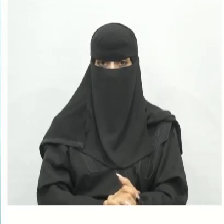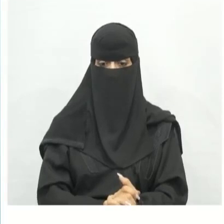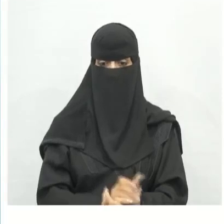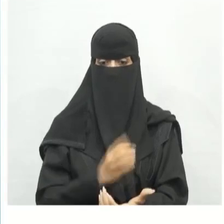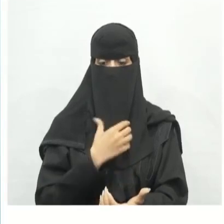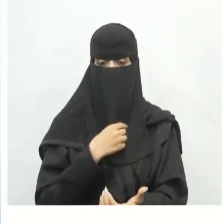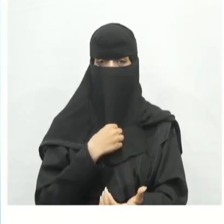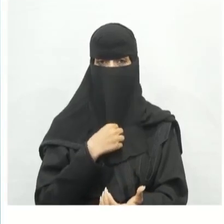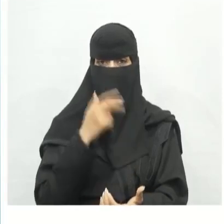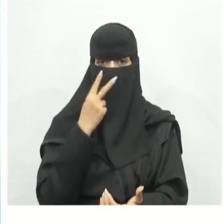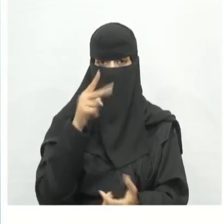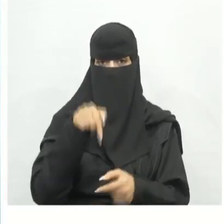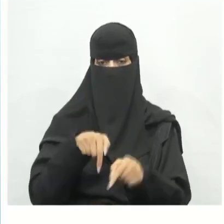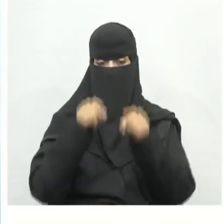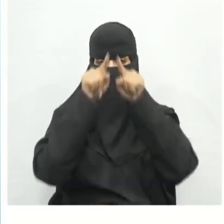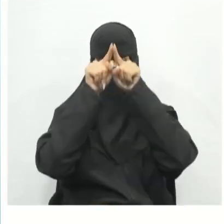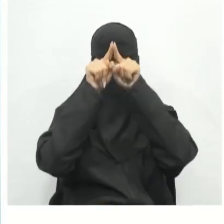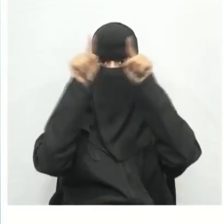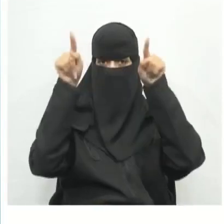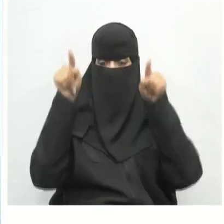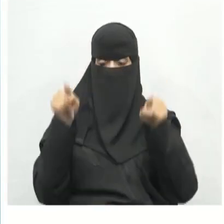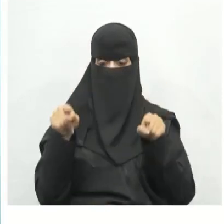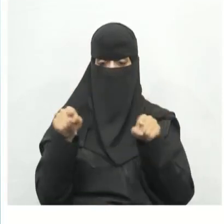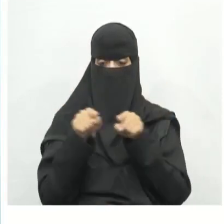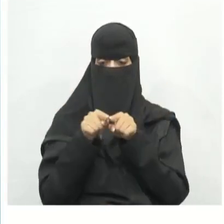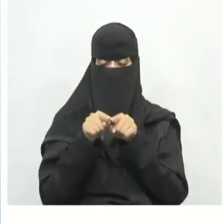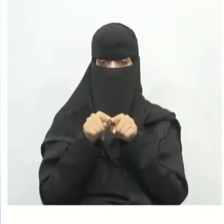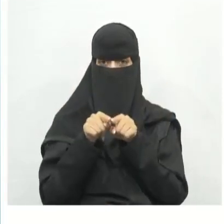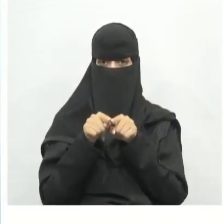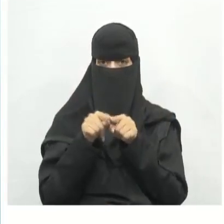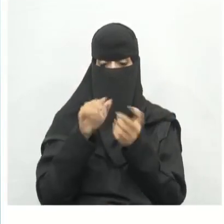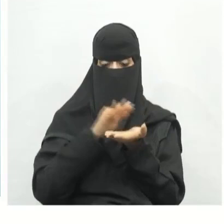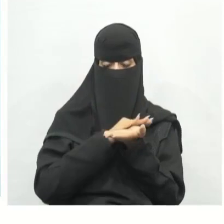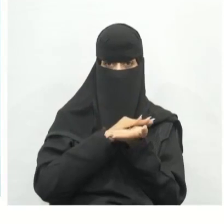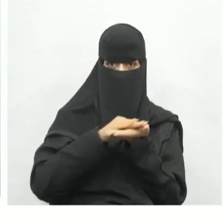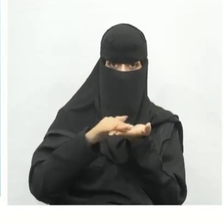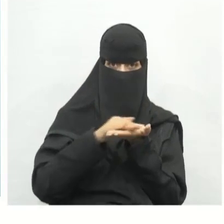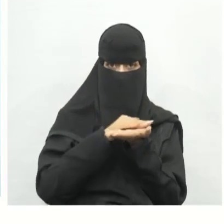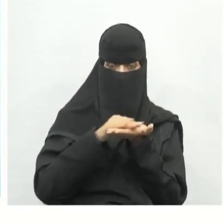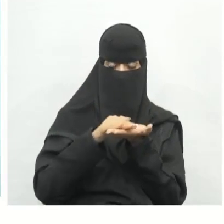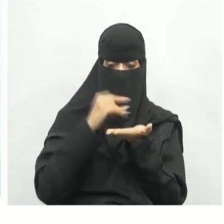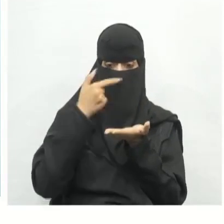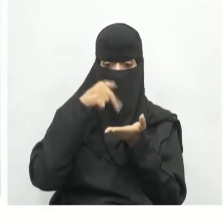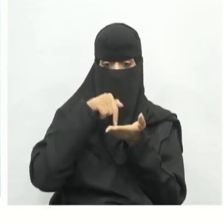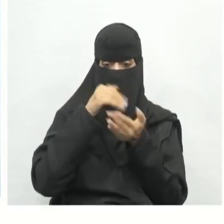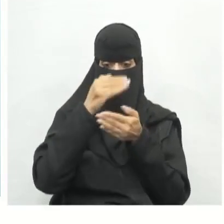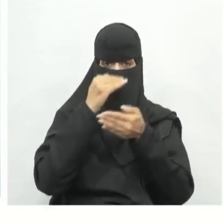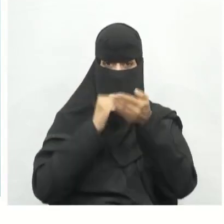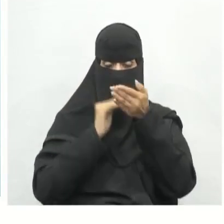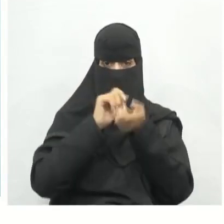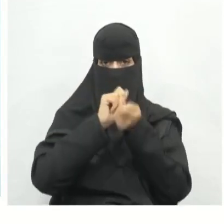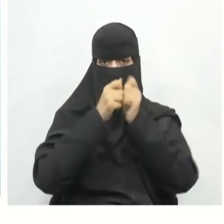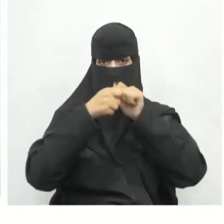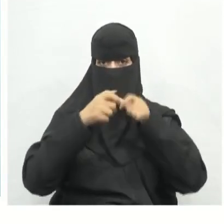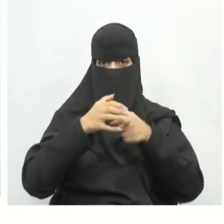إذن هنا مربع مرسوم على سطح مستوي وهنا البطانة تم تحويل